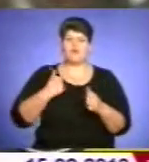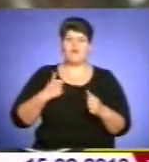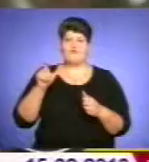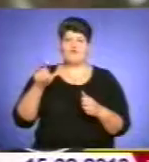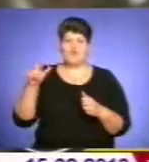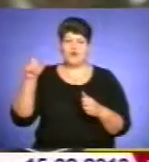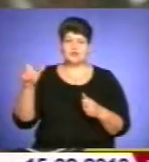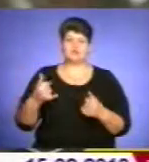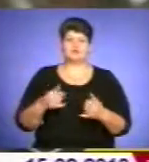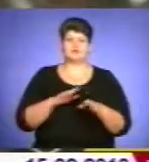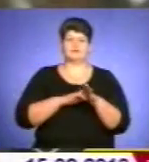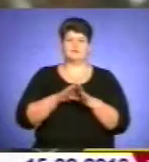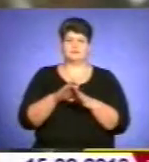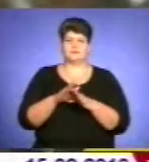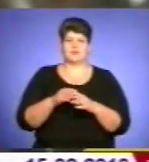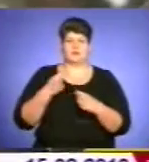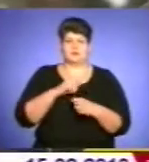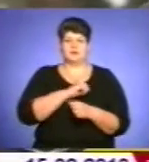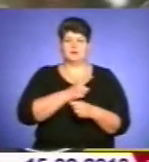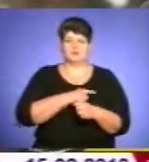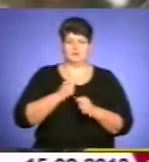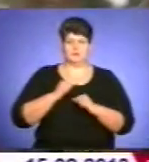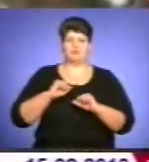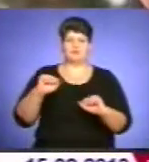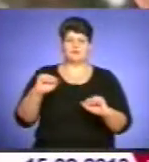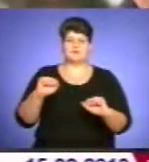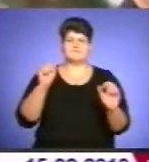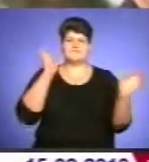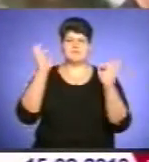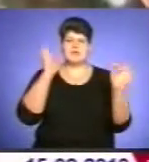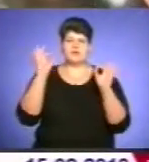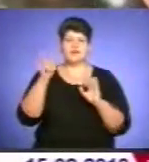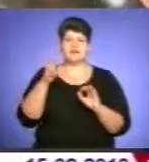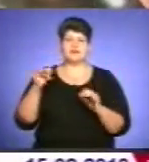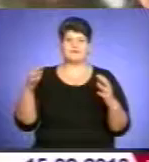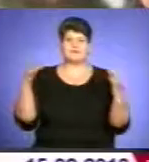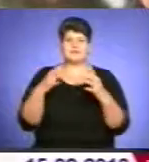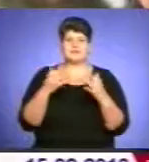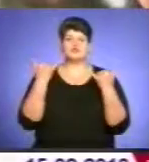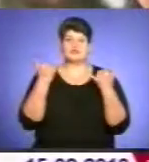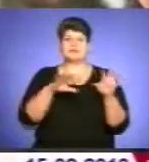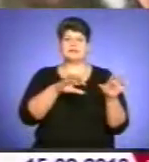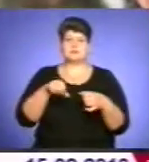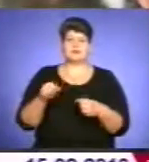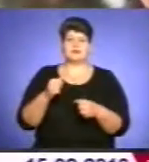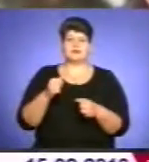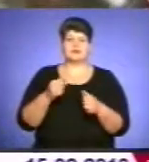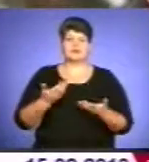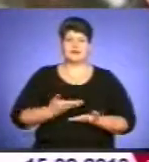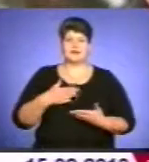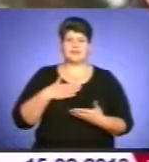відвагу і героїзм при виконанні солдатського обов'язку. На жаль, відлуння Афганської війни сьогодні забирає життя наших бойових